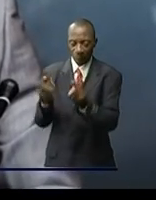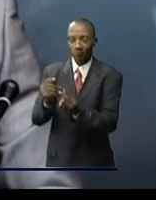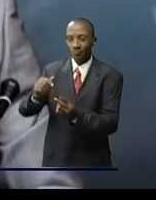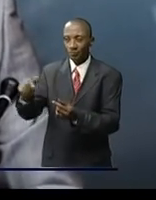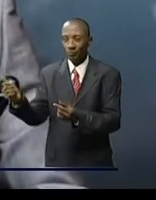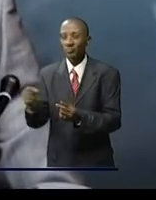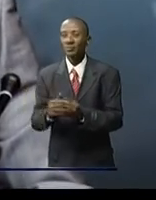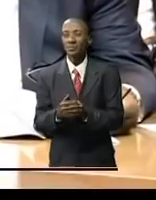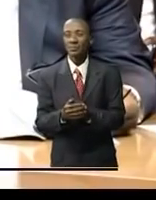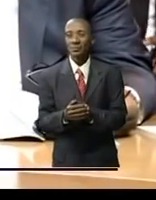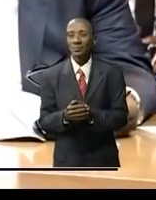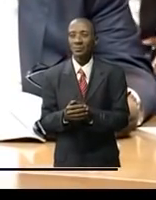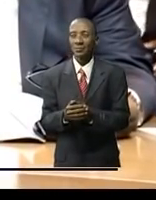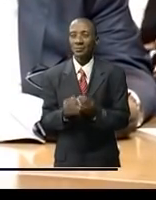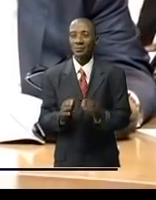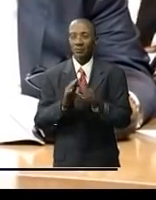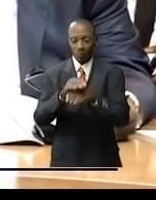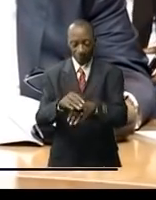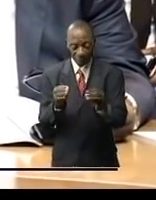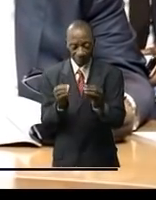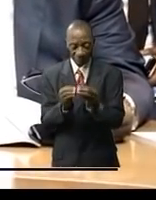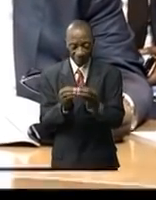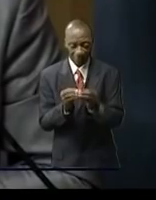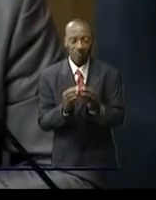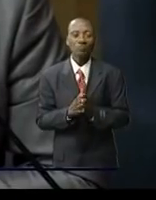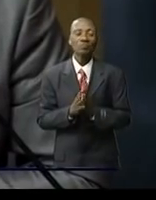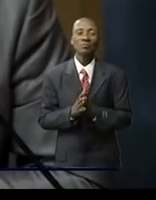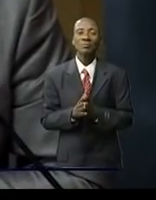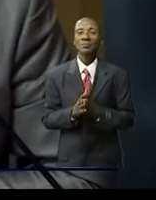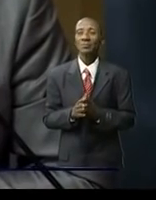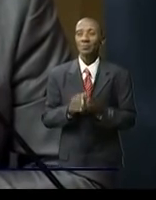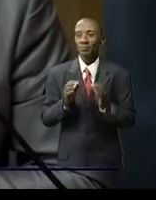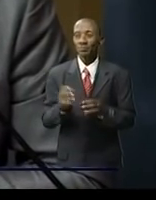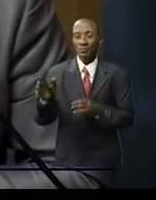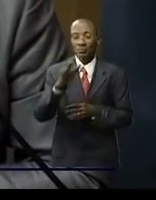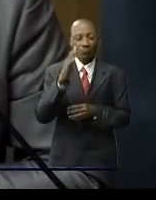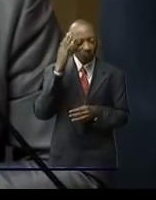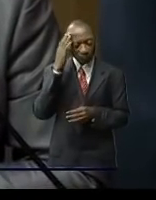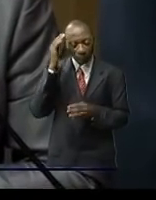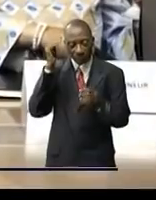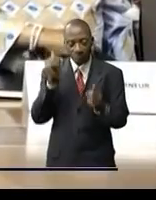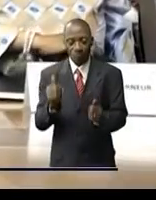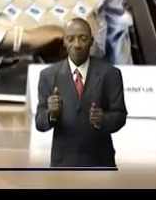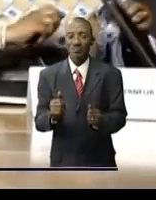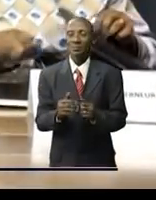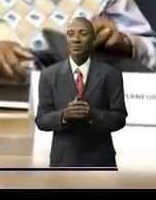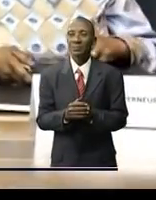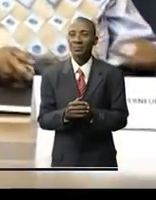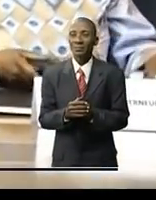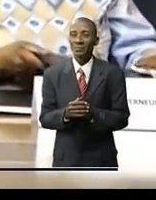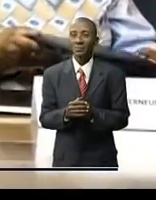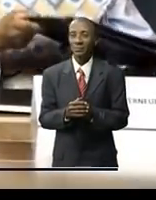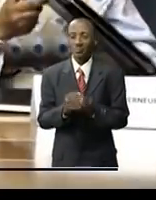budget Elizebo Koumouanam, le ministre des Finances Nicolas Kazadi et la gouverneure de la Banque centrale du Congo, Malango Kabe